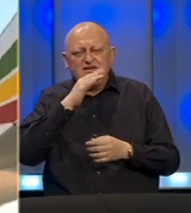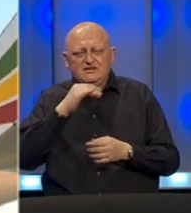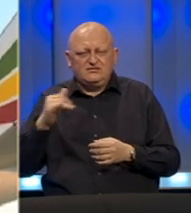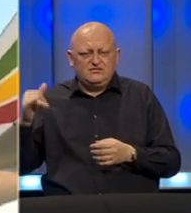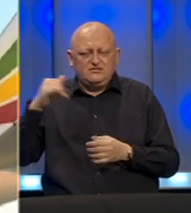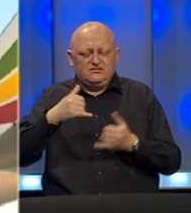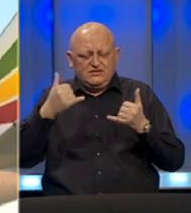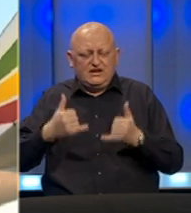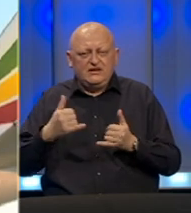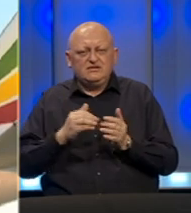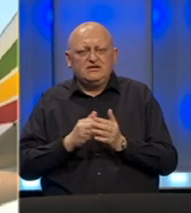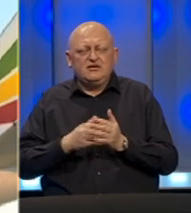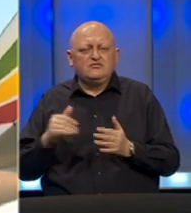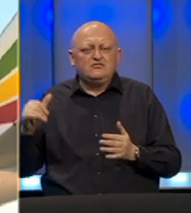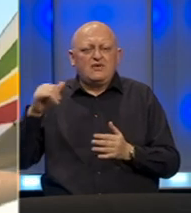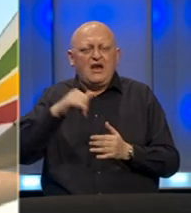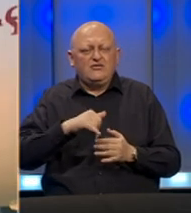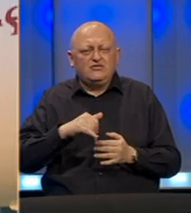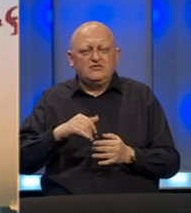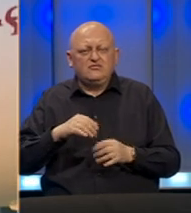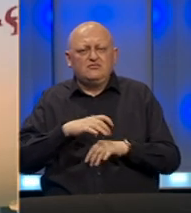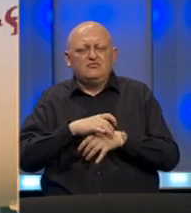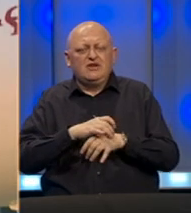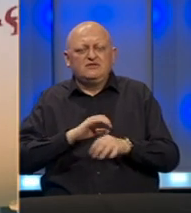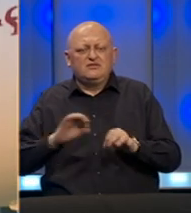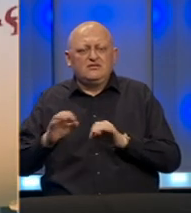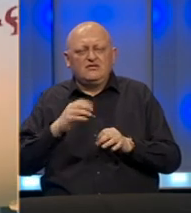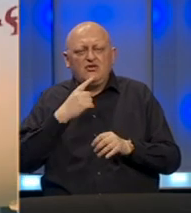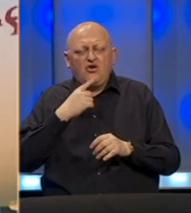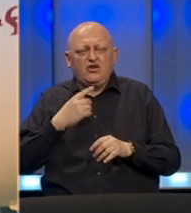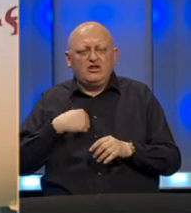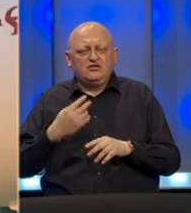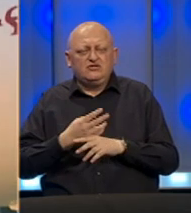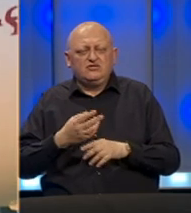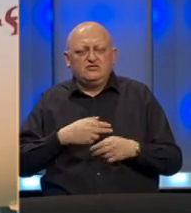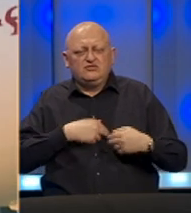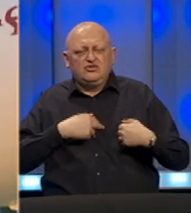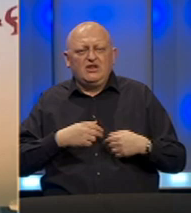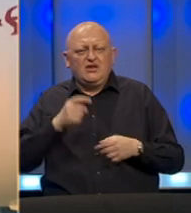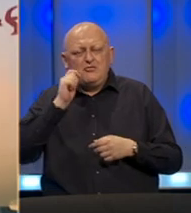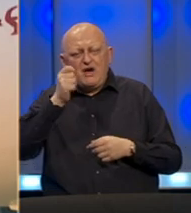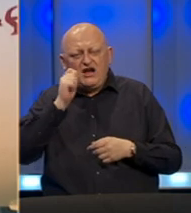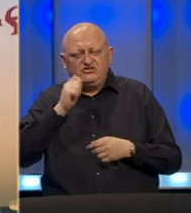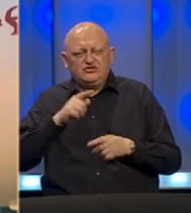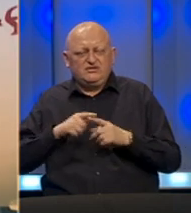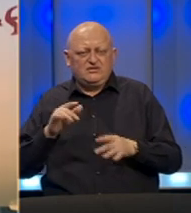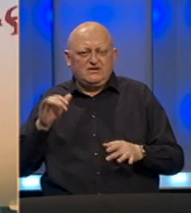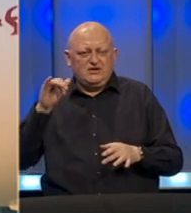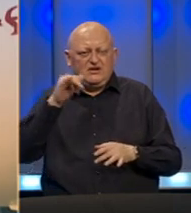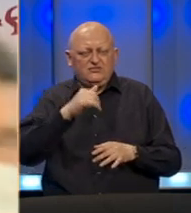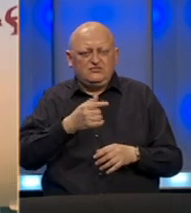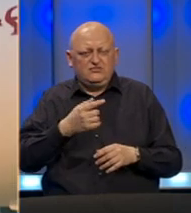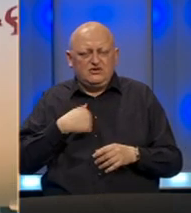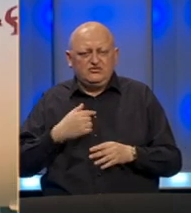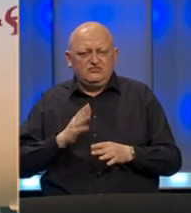aerodrom danas bi trebao da sleti avion sa medicinskom opremom koju je našoj zemlji donirala Mađarska. Istim avionom u zvaničnu